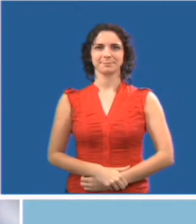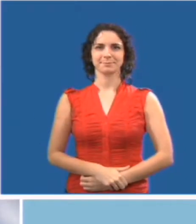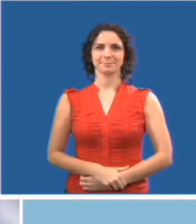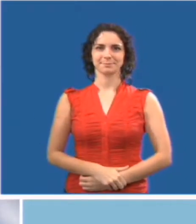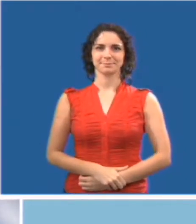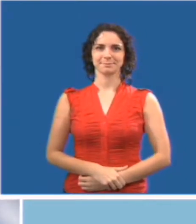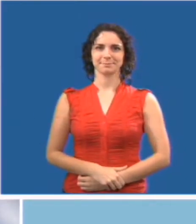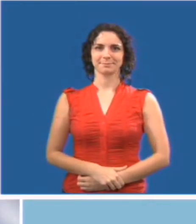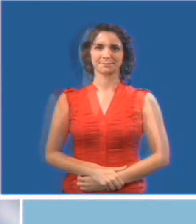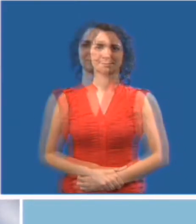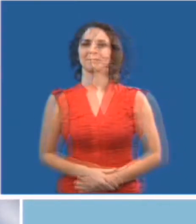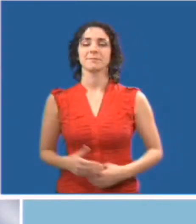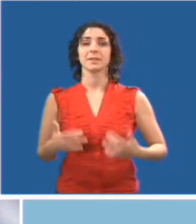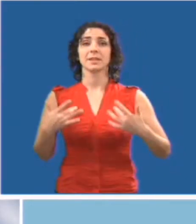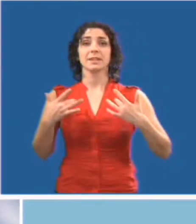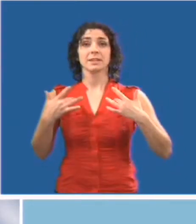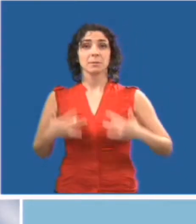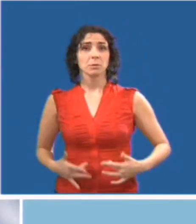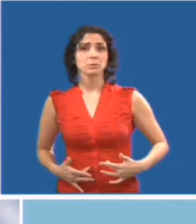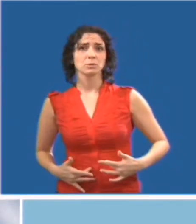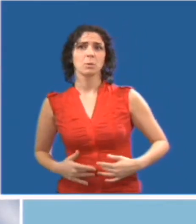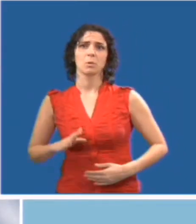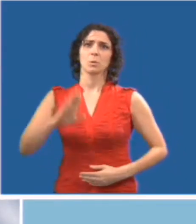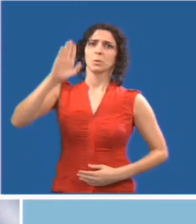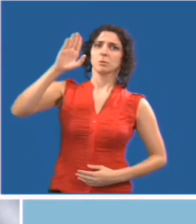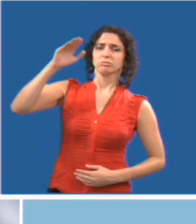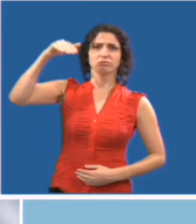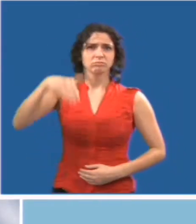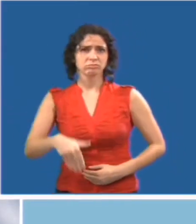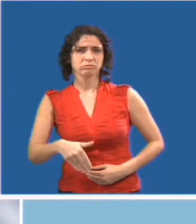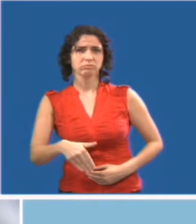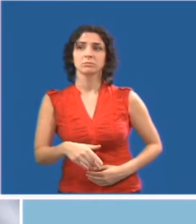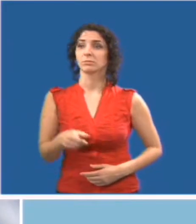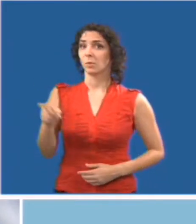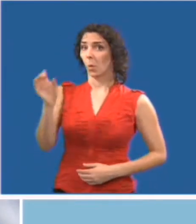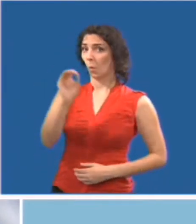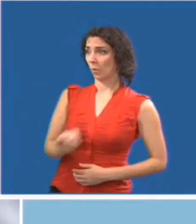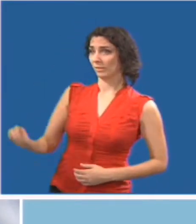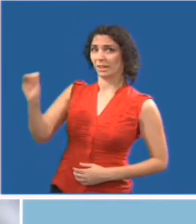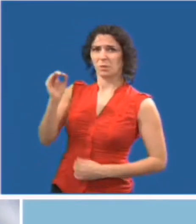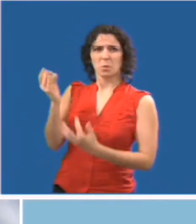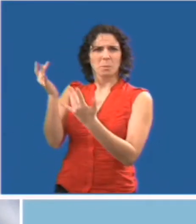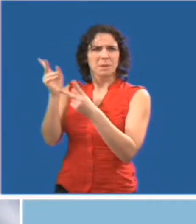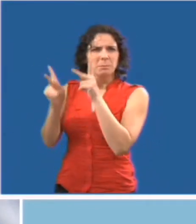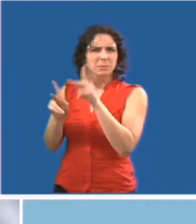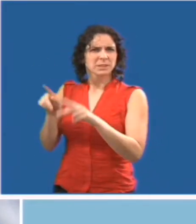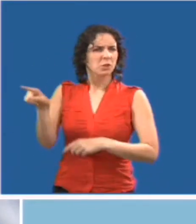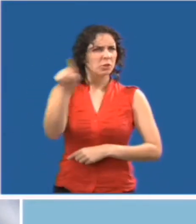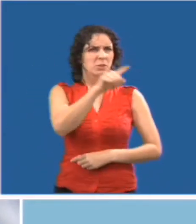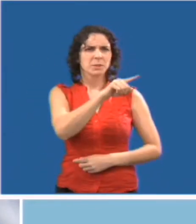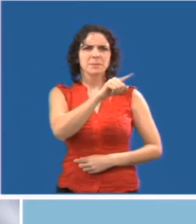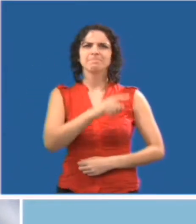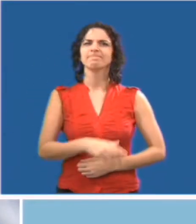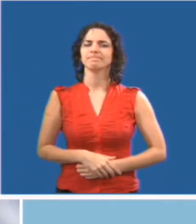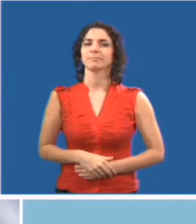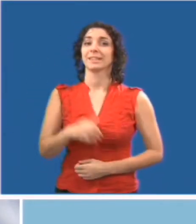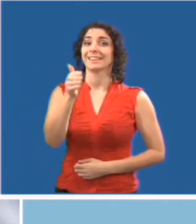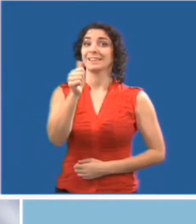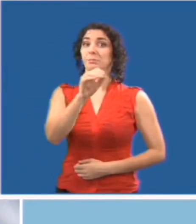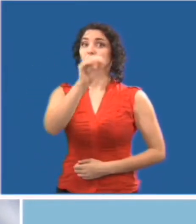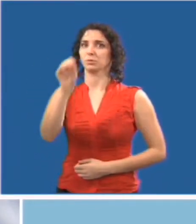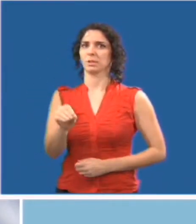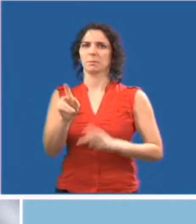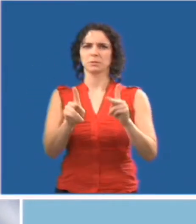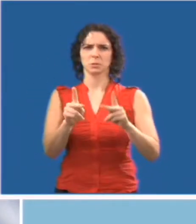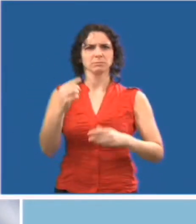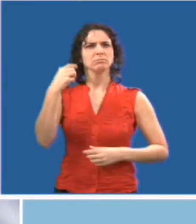La dépression ou le trouble bipolaire touche 10 % de la population ontarienne. Les problèmes